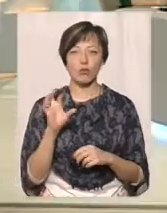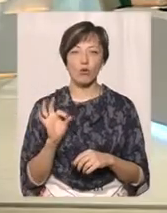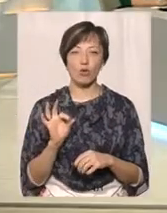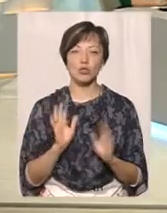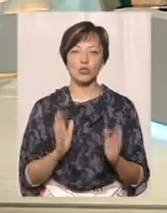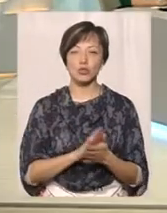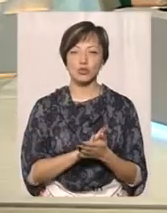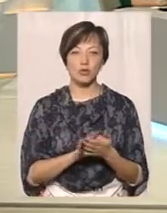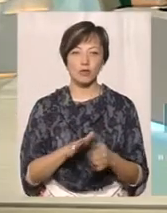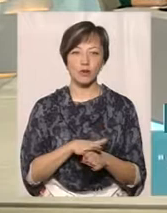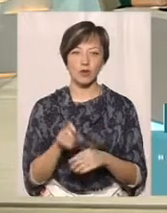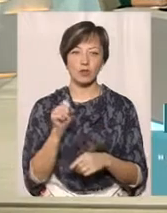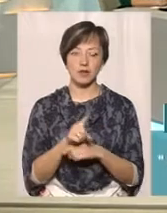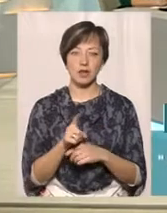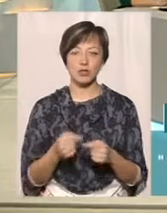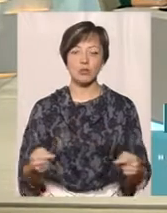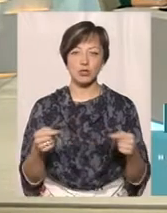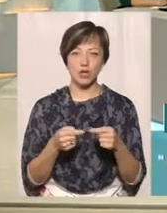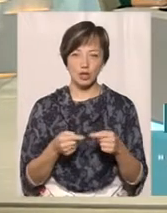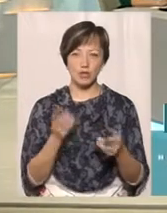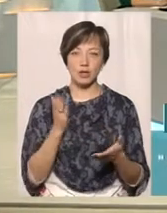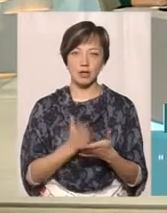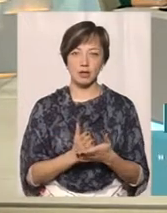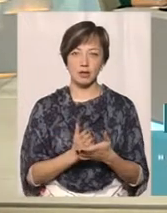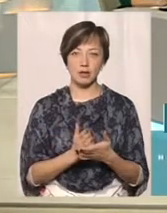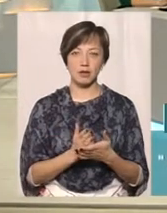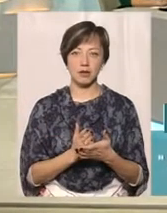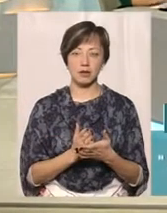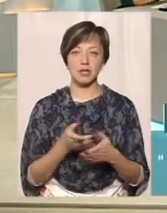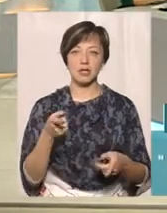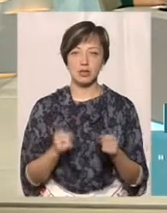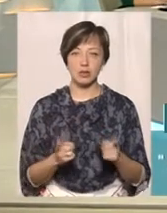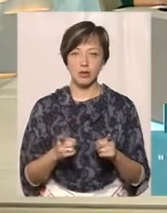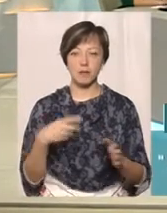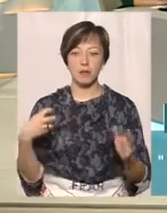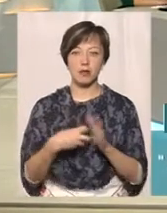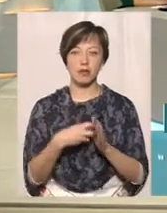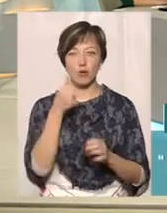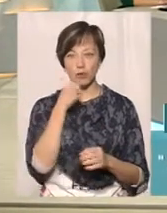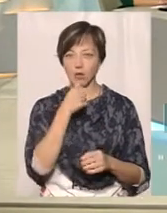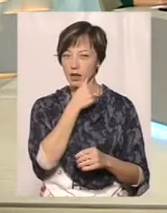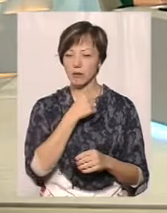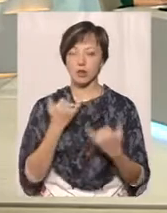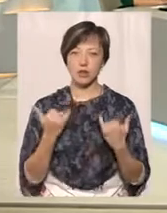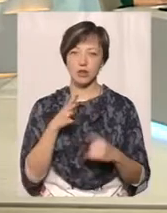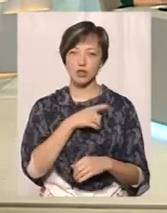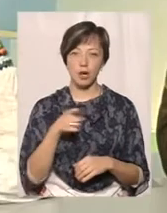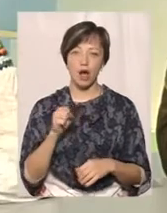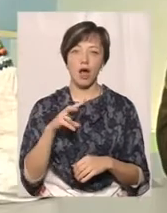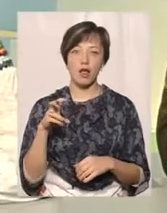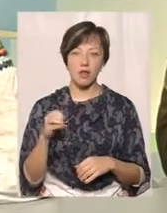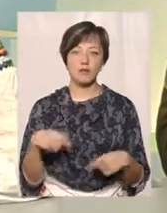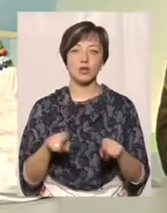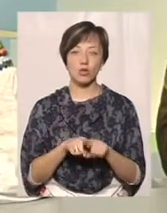суто виконання завдань за призначенням, вони є дійсно під грифом «таємно» на даний час, але все